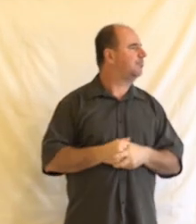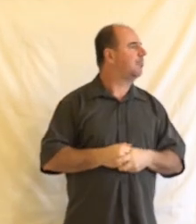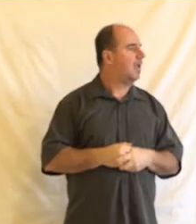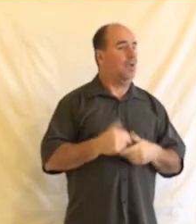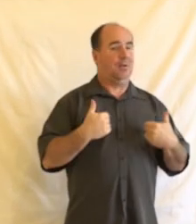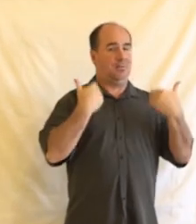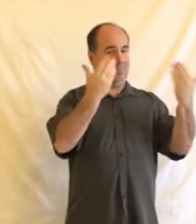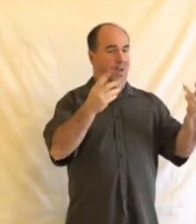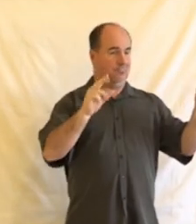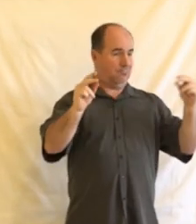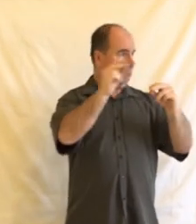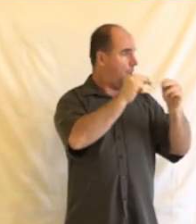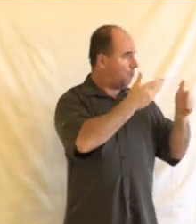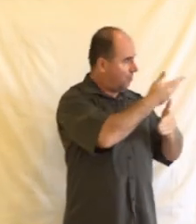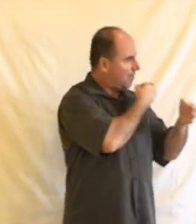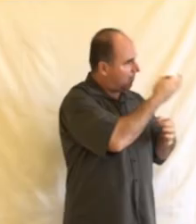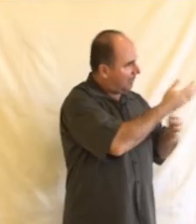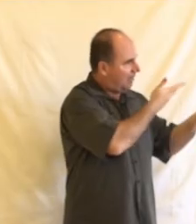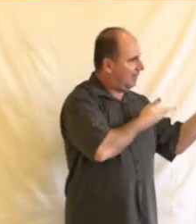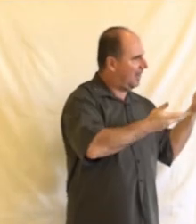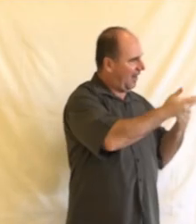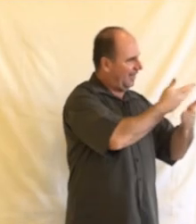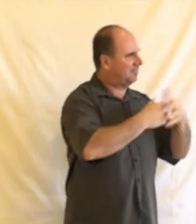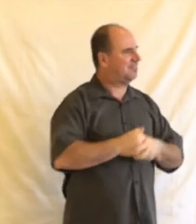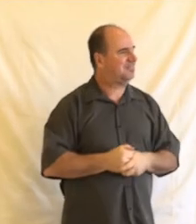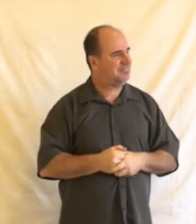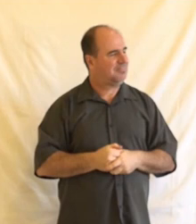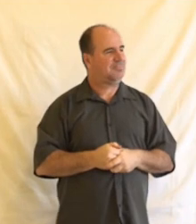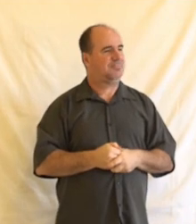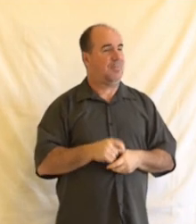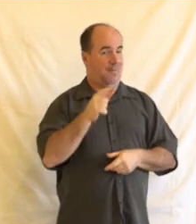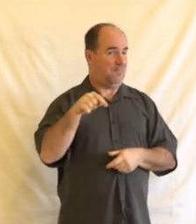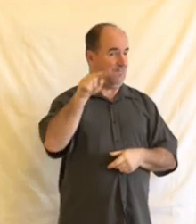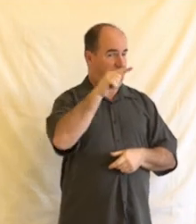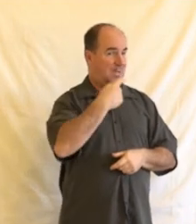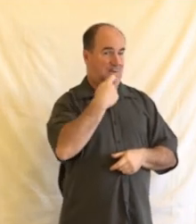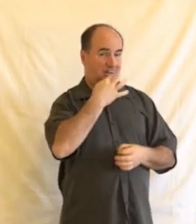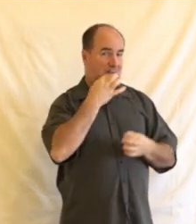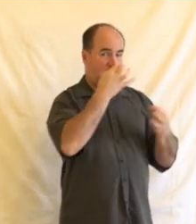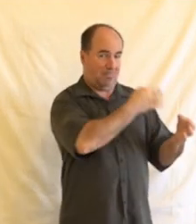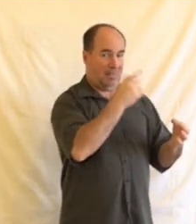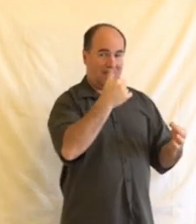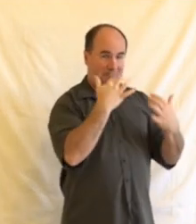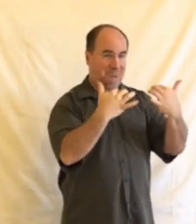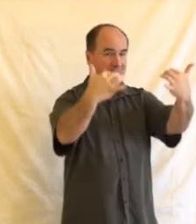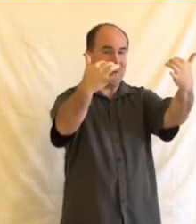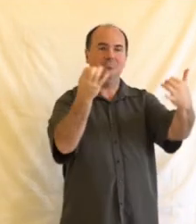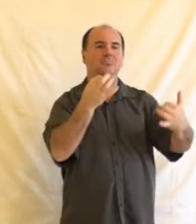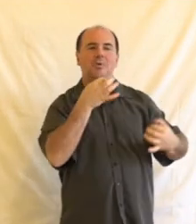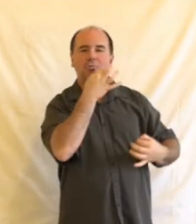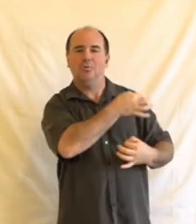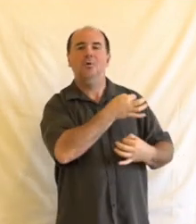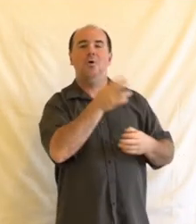ptát mezi sebou, protože často takhle v této sestavě spolu nesedíme. Je nějaká otázka z pléna? Máme další